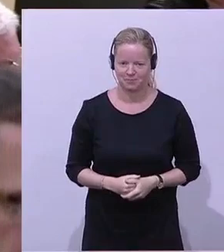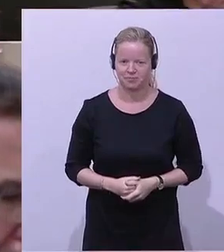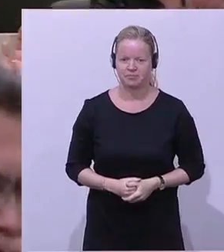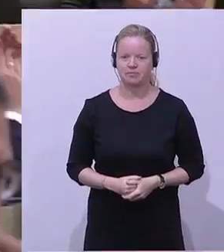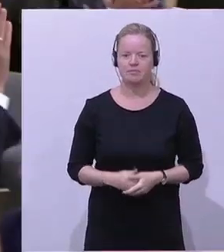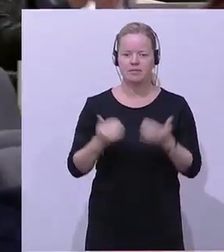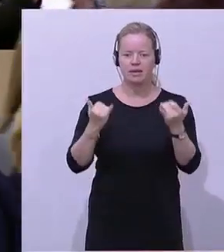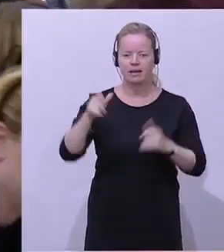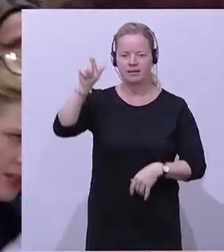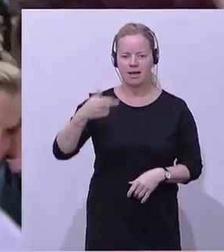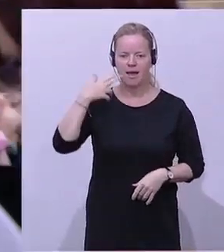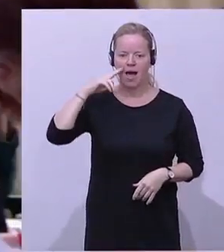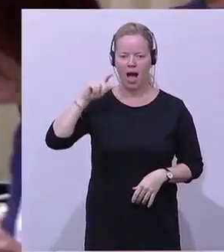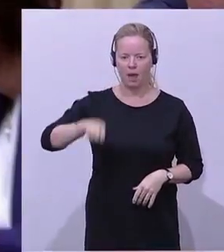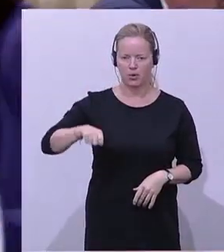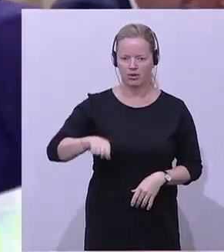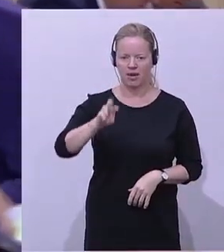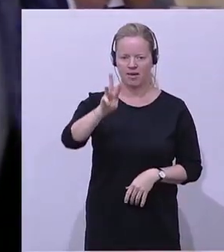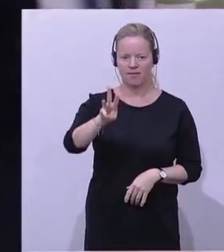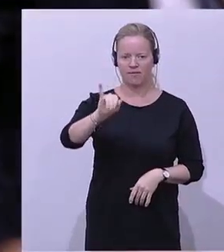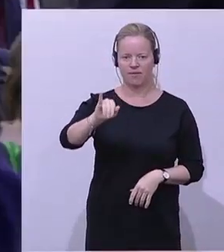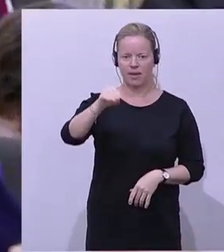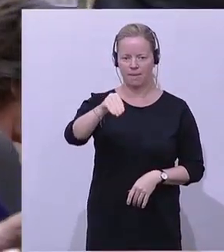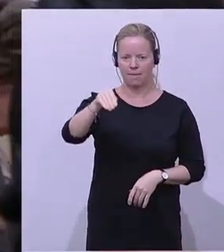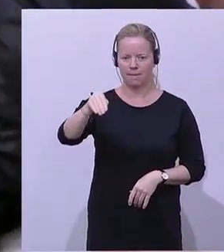Am Wort ist der Herr Abgeordneter. Sagt Maximilian Linder von den Freiheitlichen.